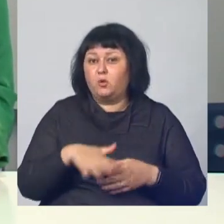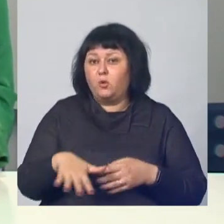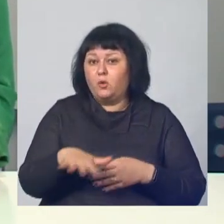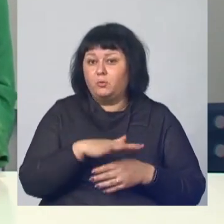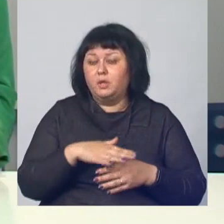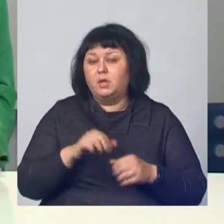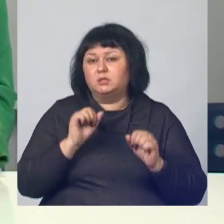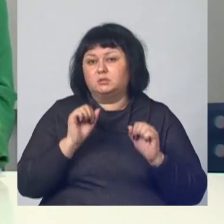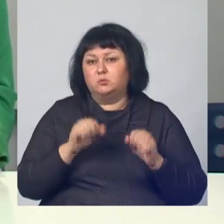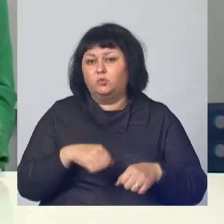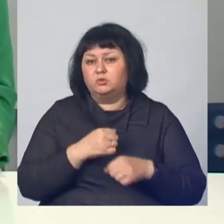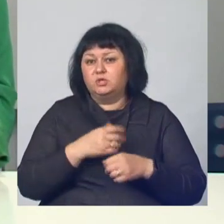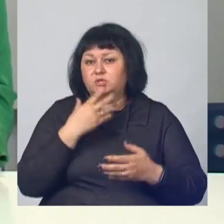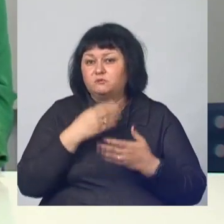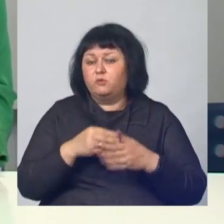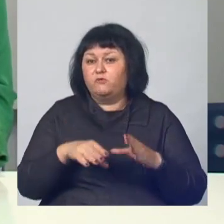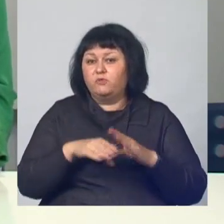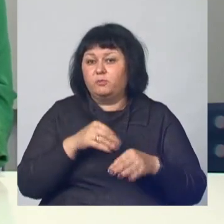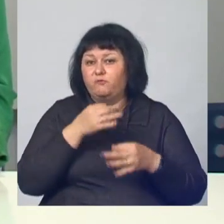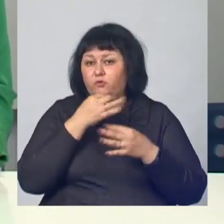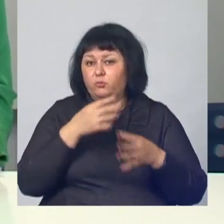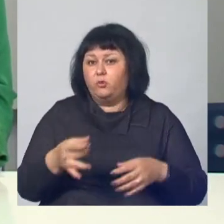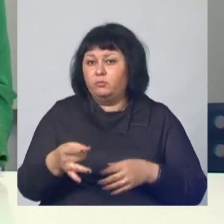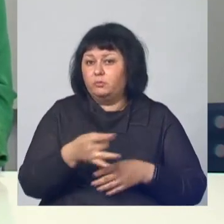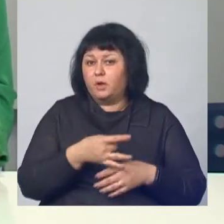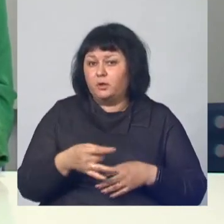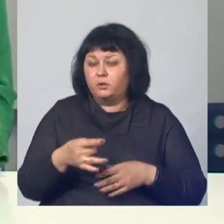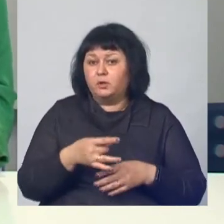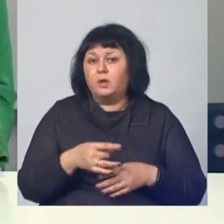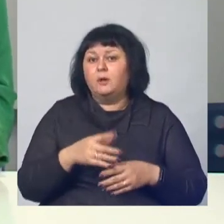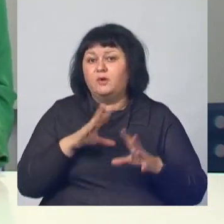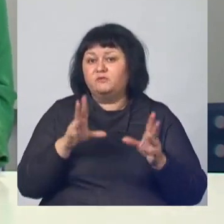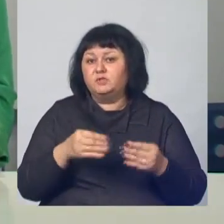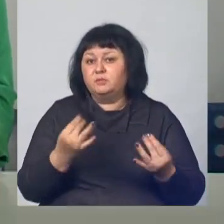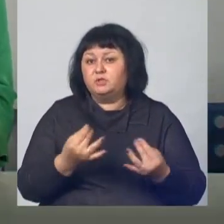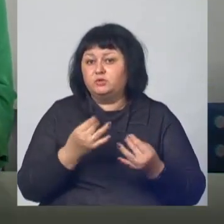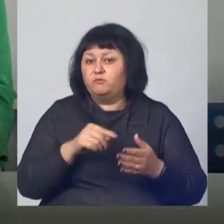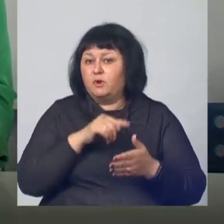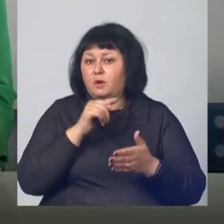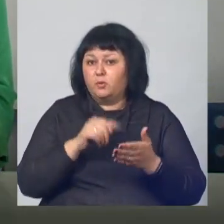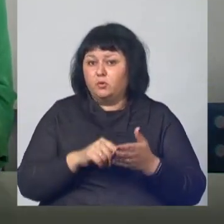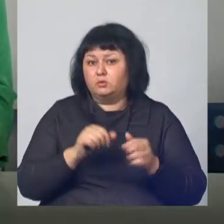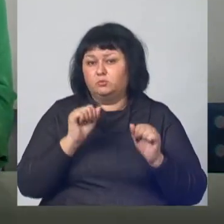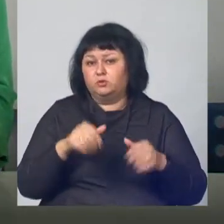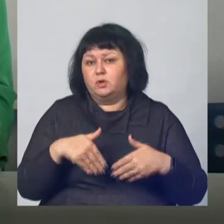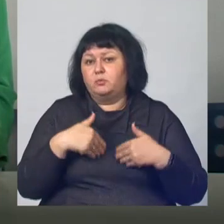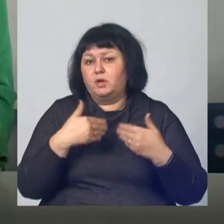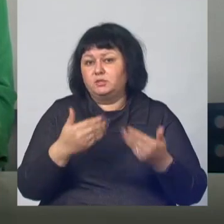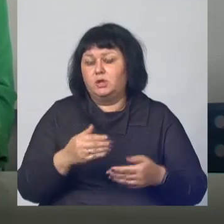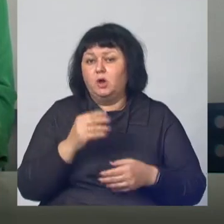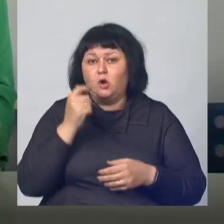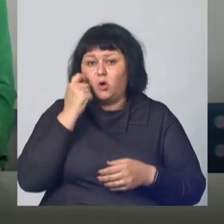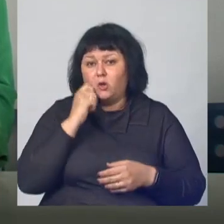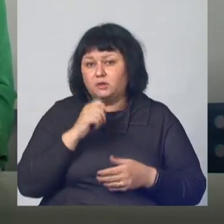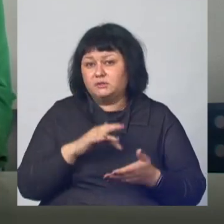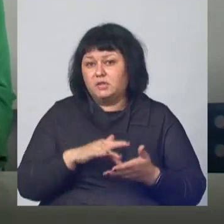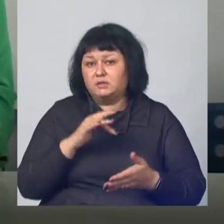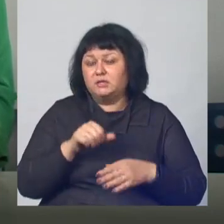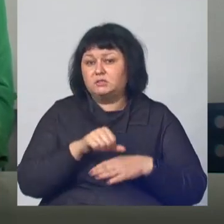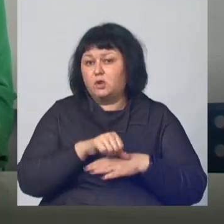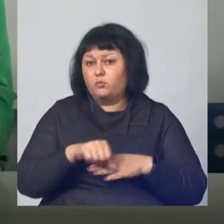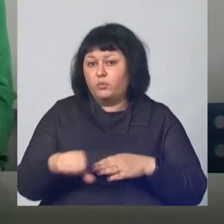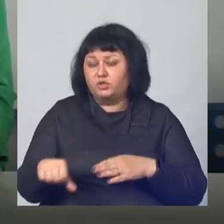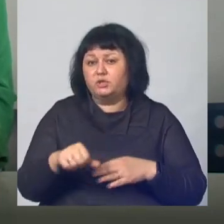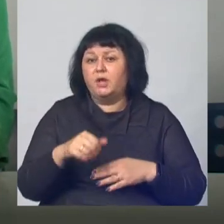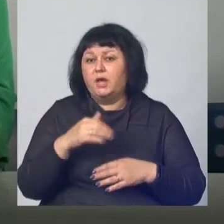области, смогут сделать свой выбор в любом муниципалитете. По всем интересующим вопросам можно обратиться в колл-центр зарубежных